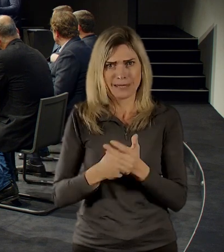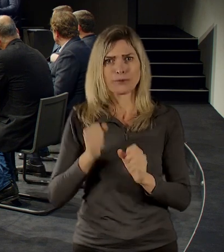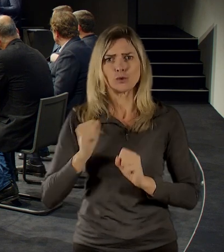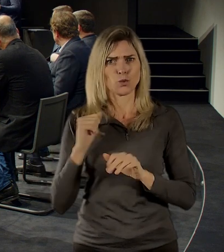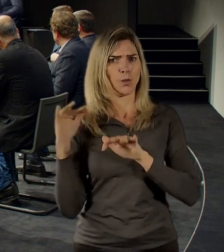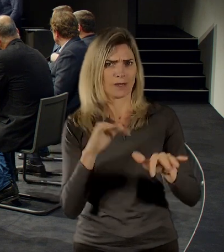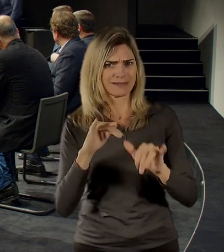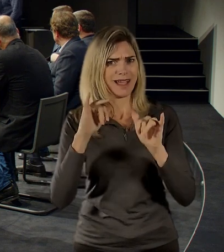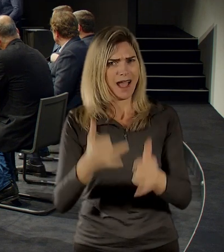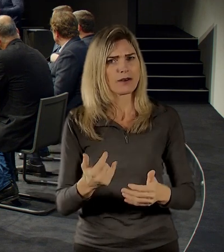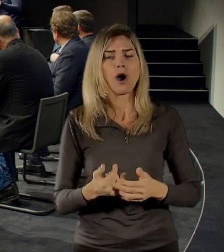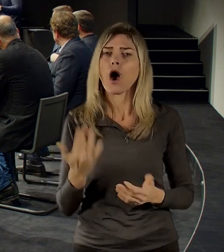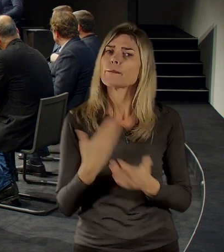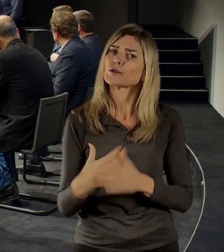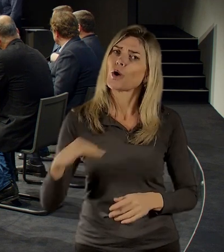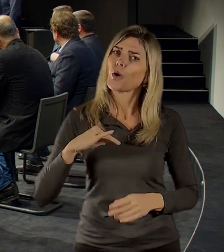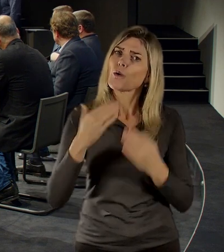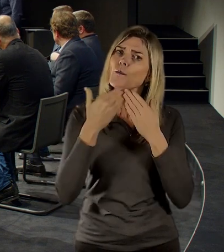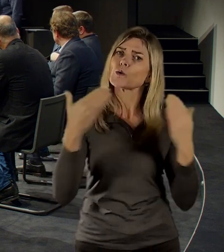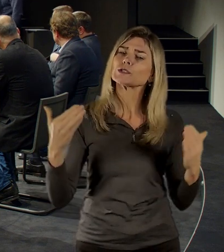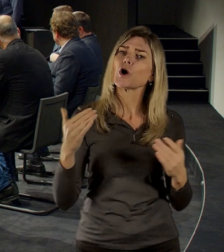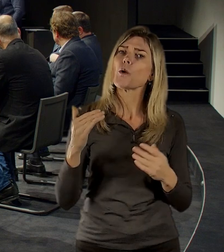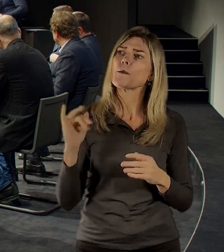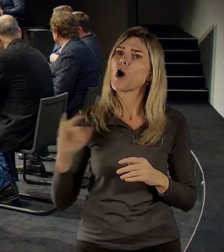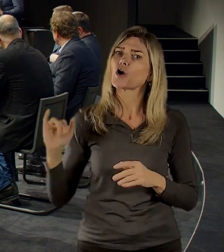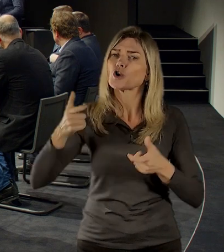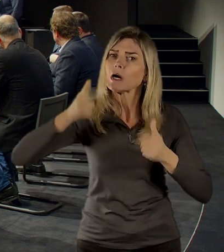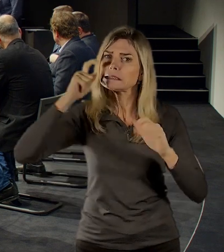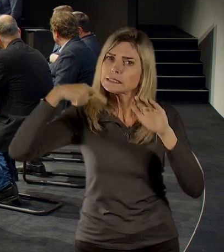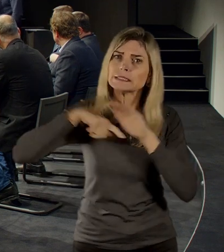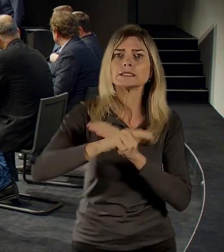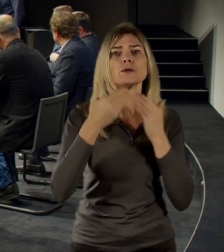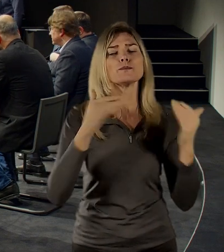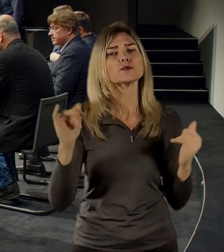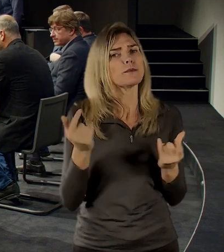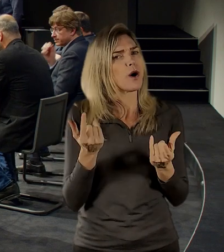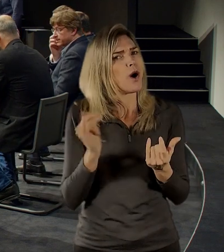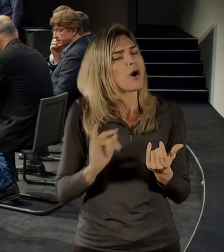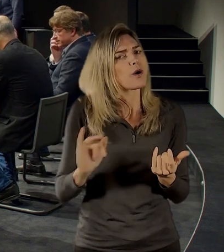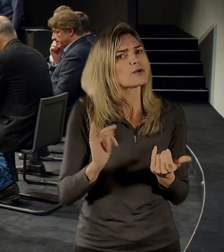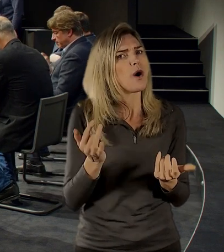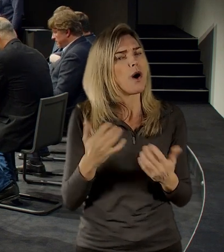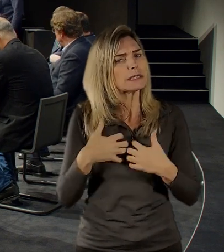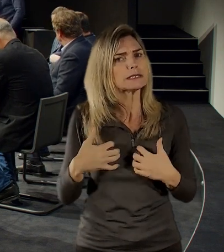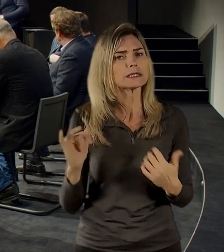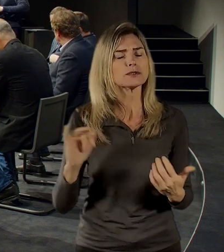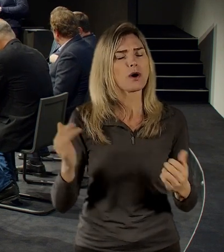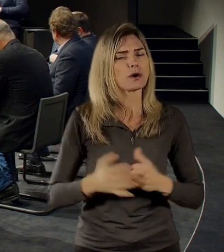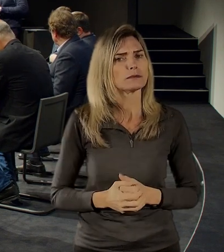Kdo bude ten typický návštěvník, co tam bude lákat toho Pražana, čím si získá vlastně ten vztah k tomu místu?